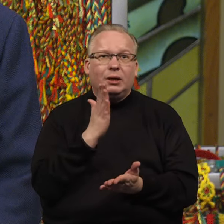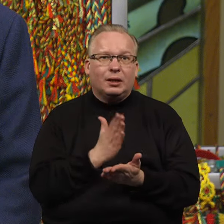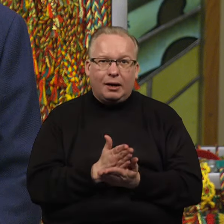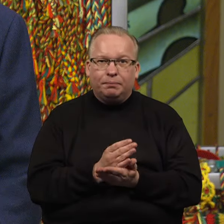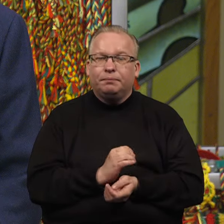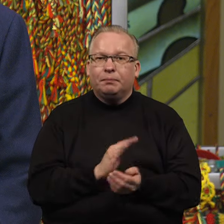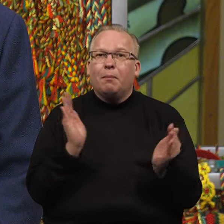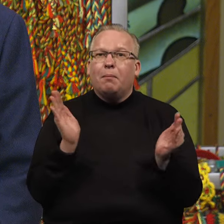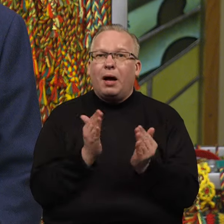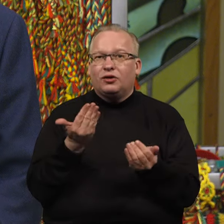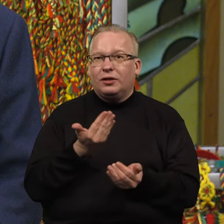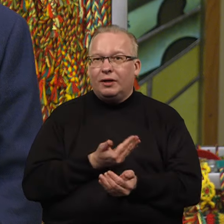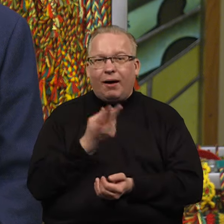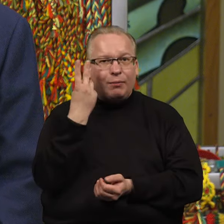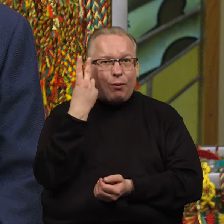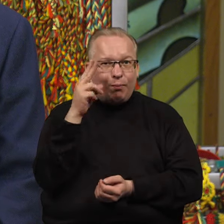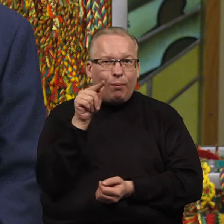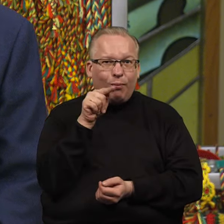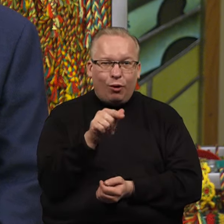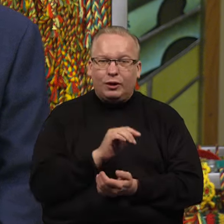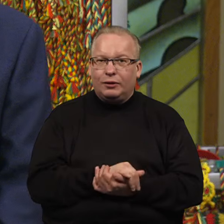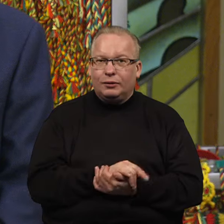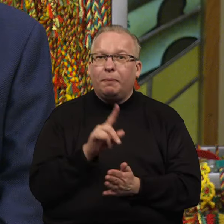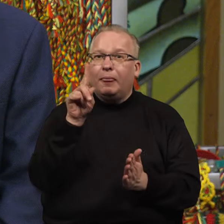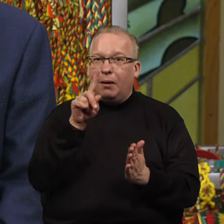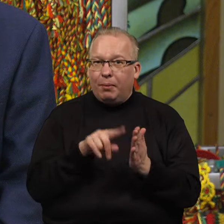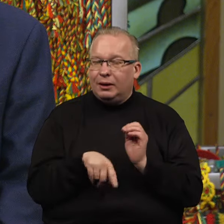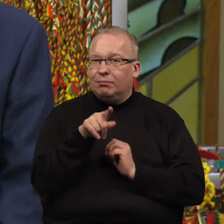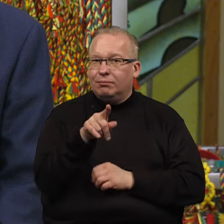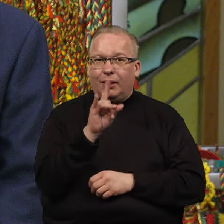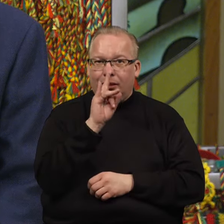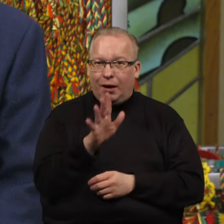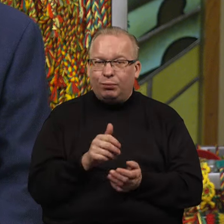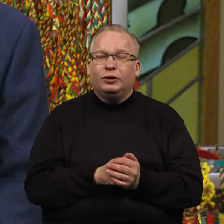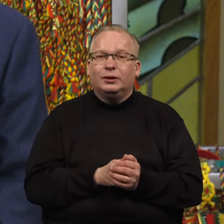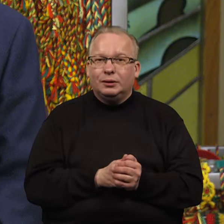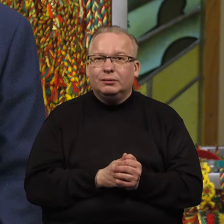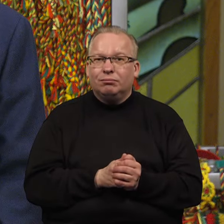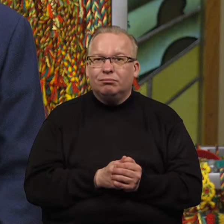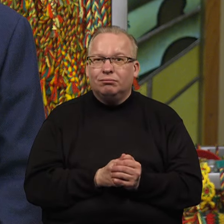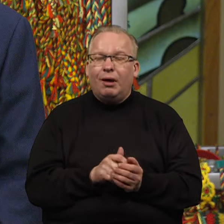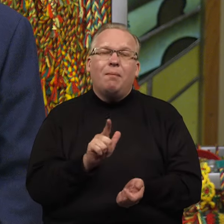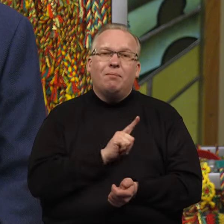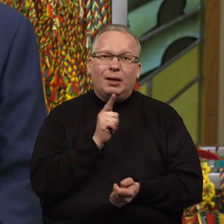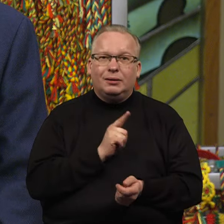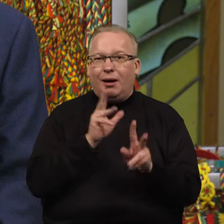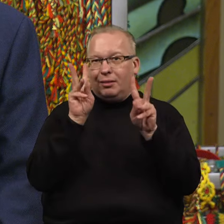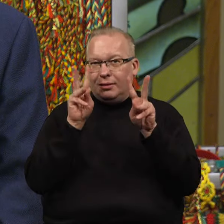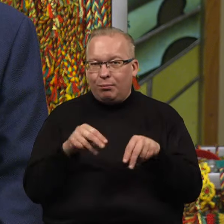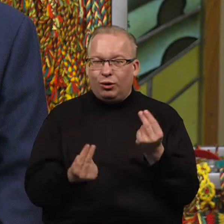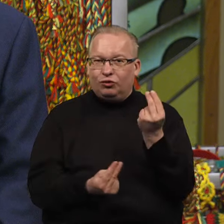mažas gyvenimo modelis. Ir patikėkit, net jeigu jūs netapsit didmeistrais ir neišmoksit